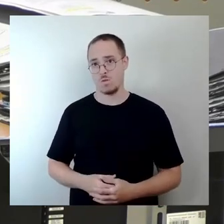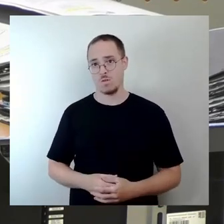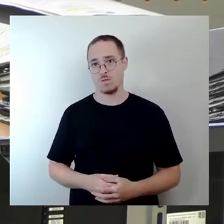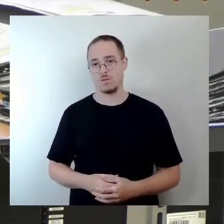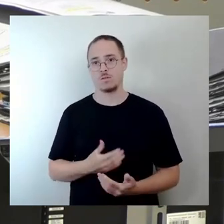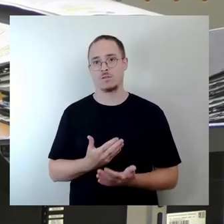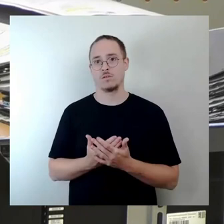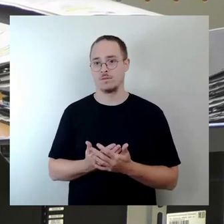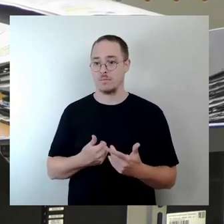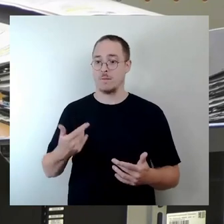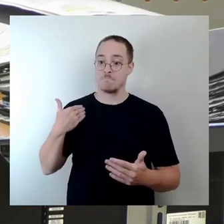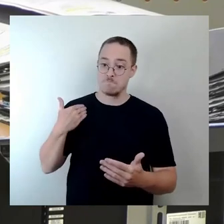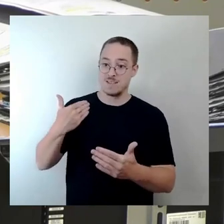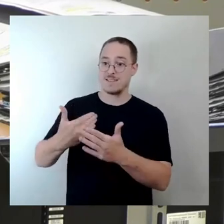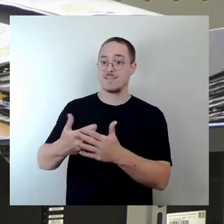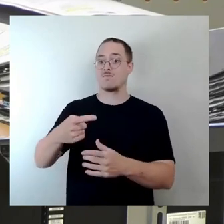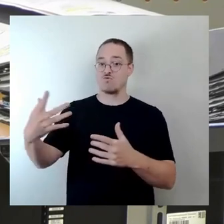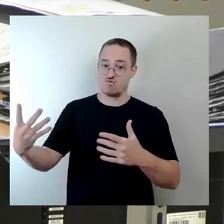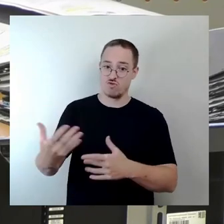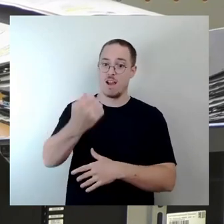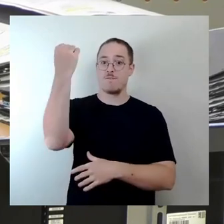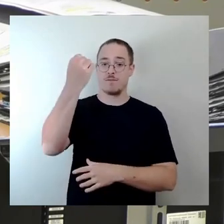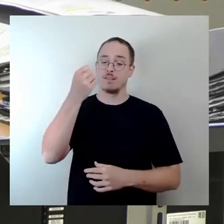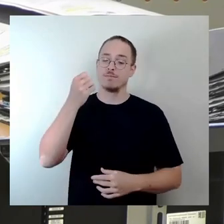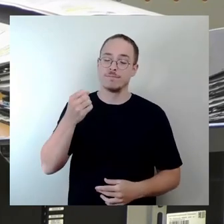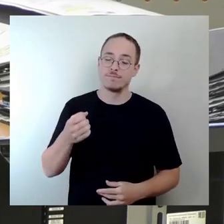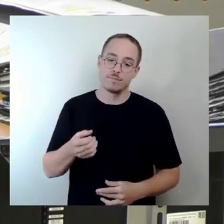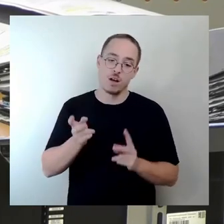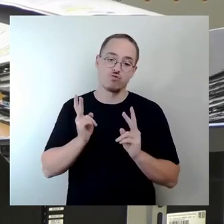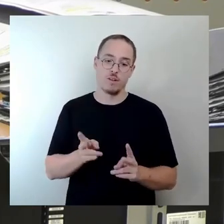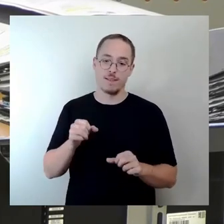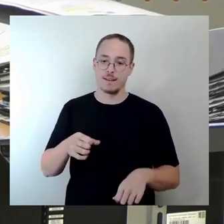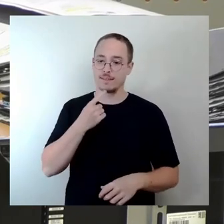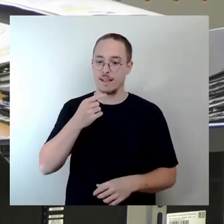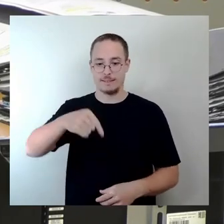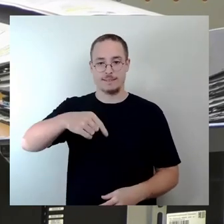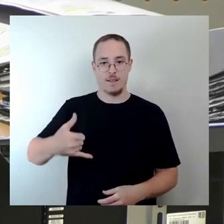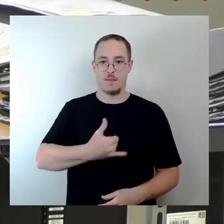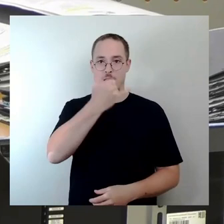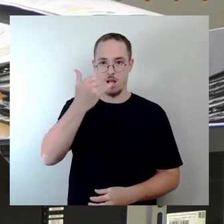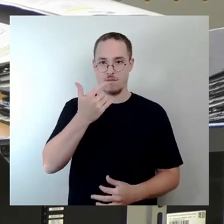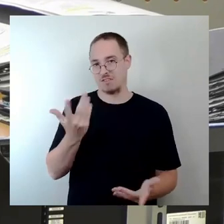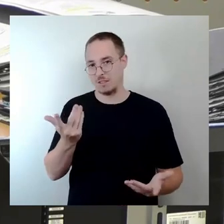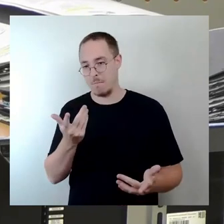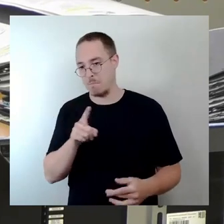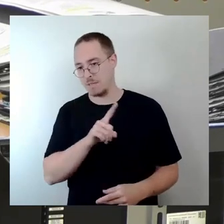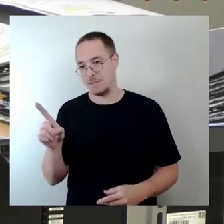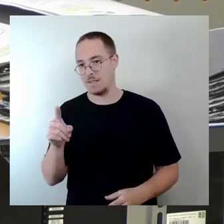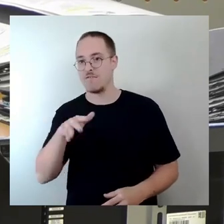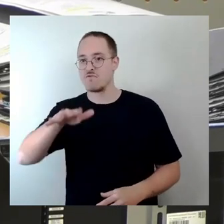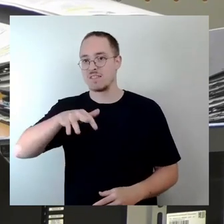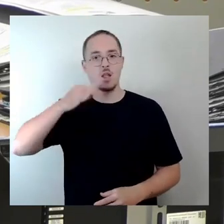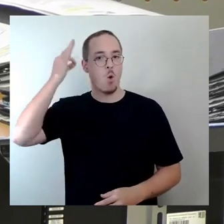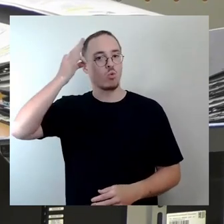mal die Duldung der Stadt, dass man sagt, okay, diese Saison, wir haben vorgeschlagen, bis zum 15.10. kann man dort aufmachen.